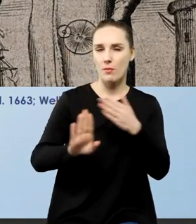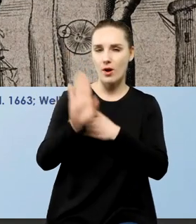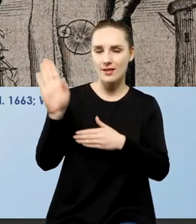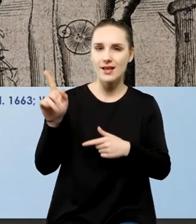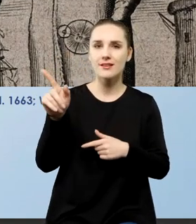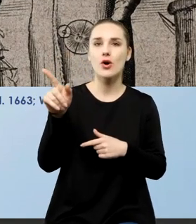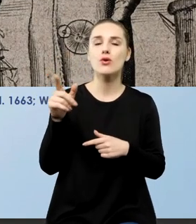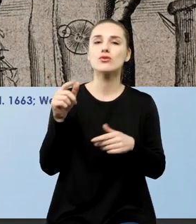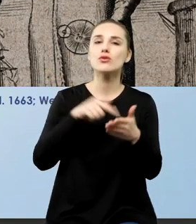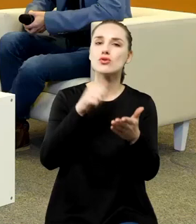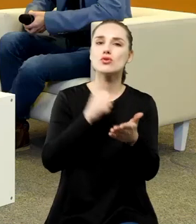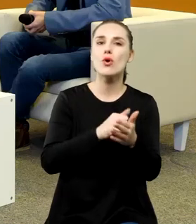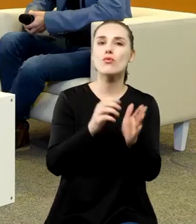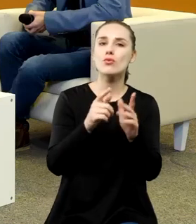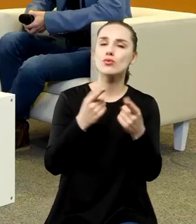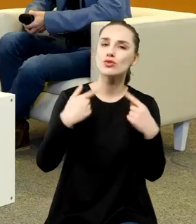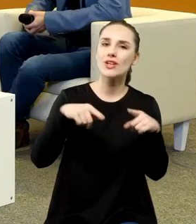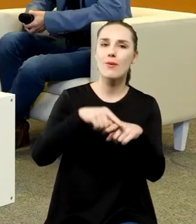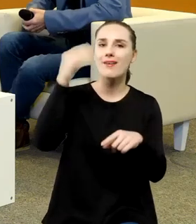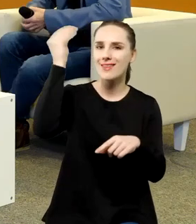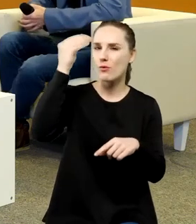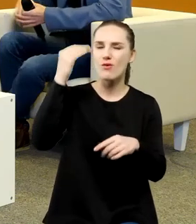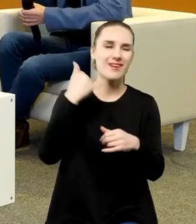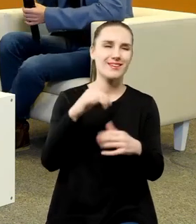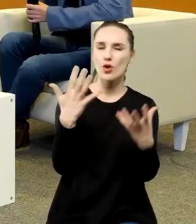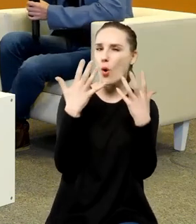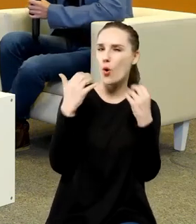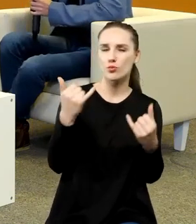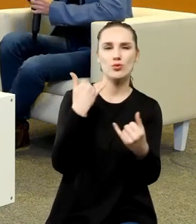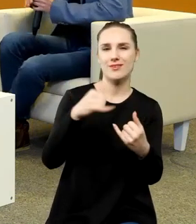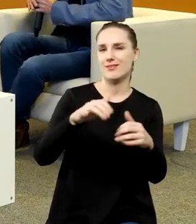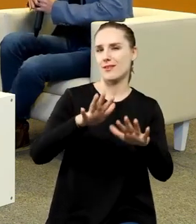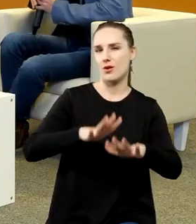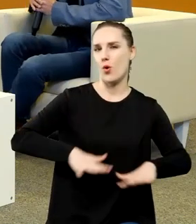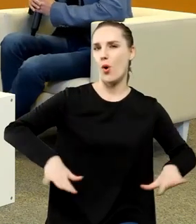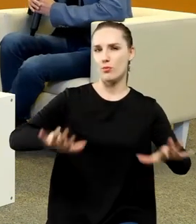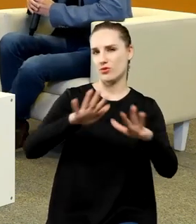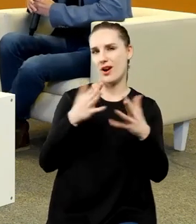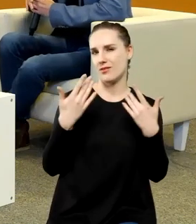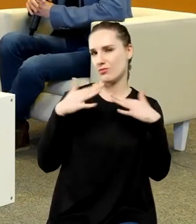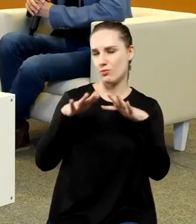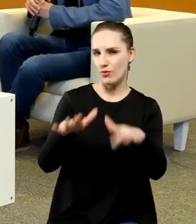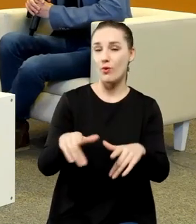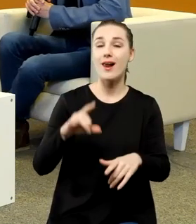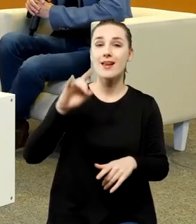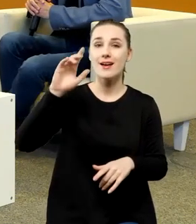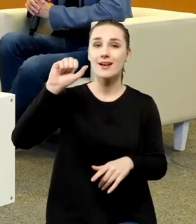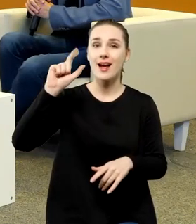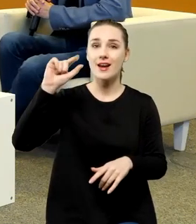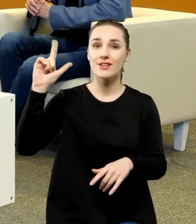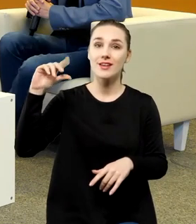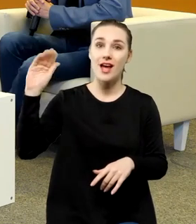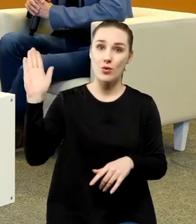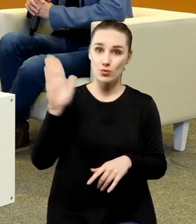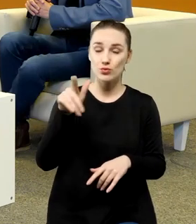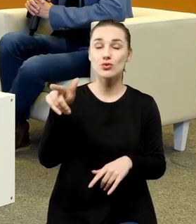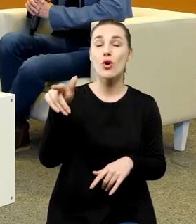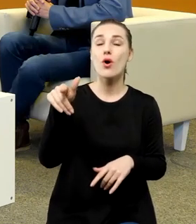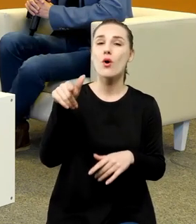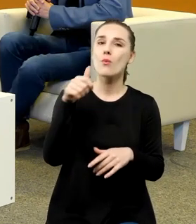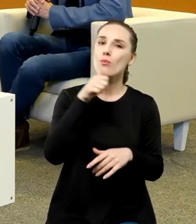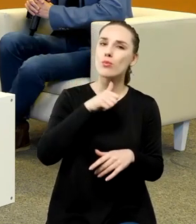znowu są dzieła naukowe i to jest inna recepcja, inny krąg oddziaływania. W przypadku Galileusza to jest znowu próba